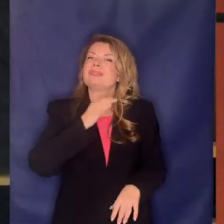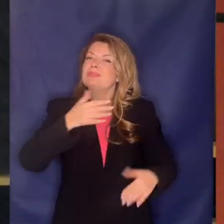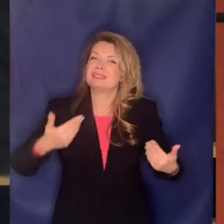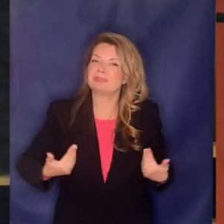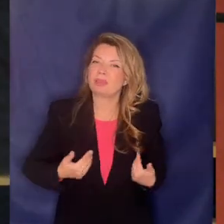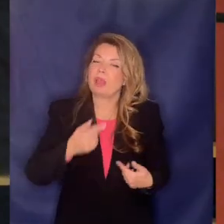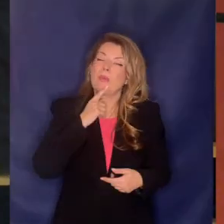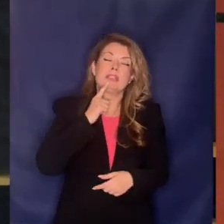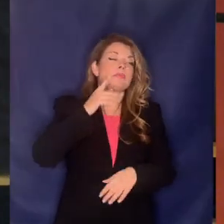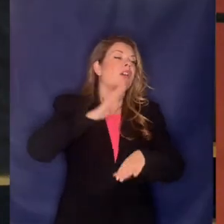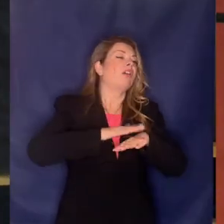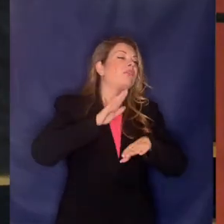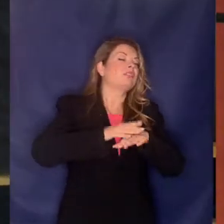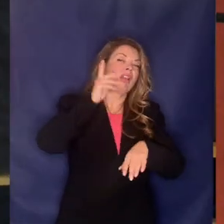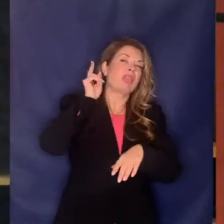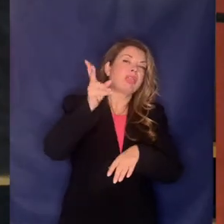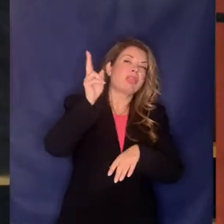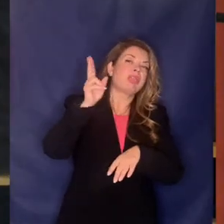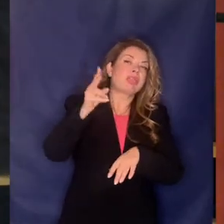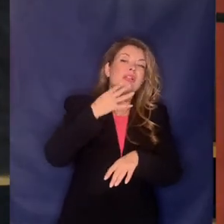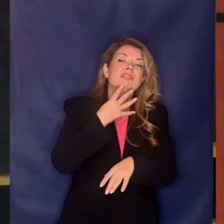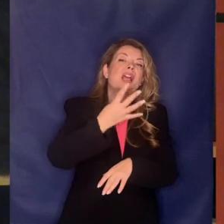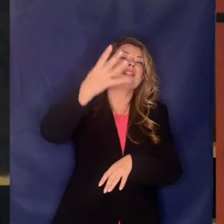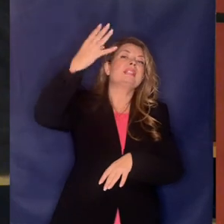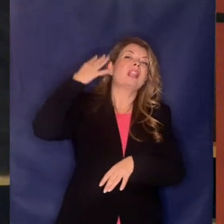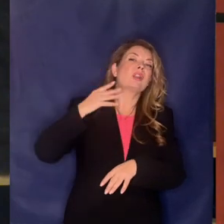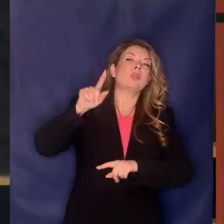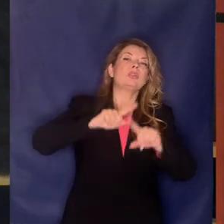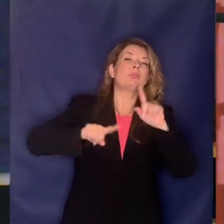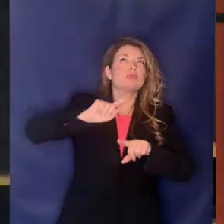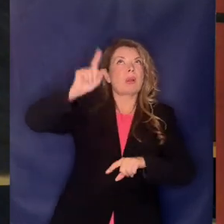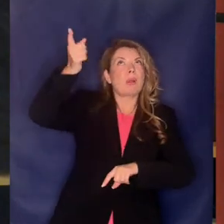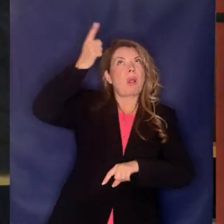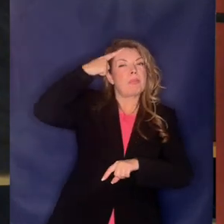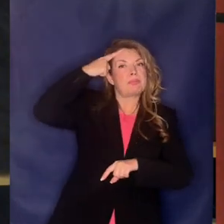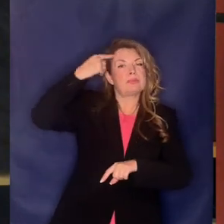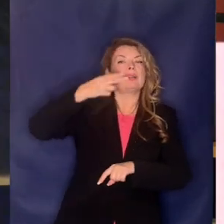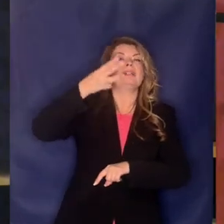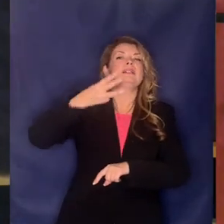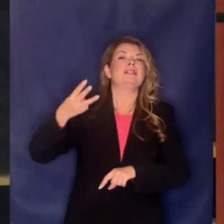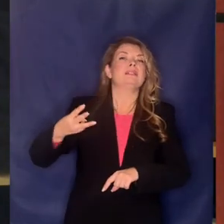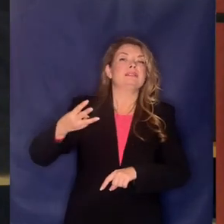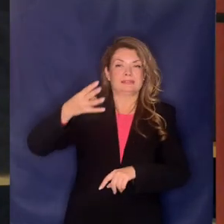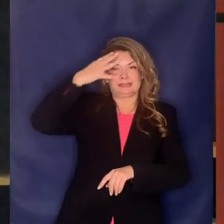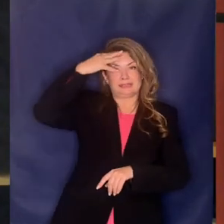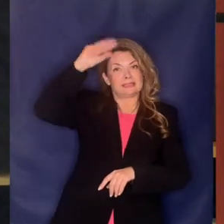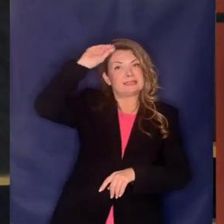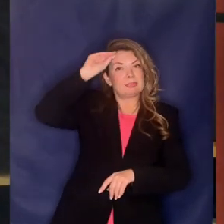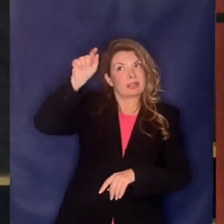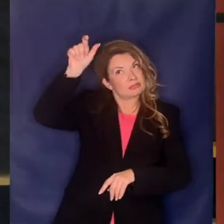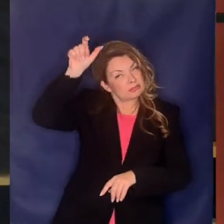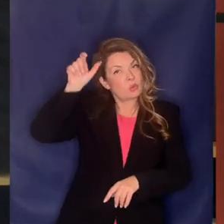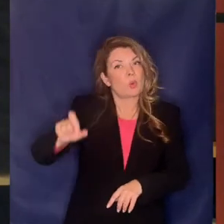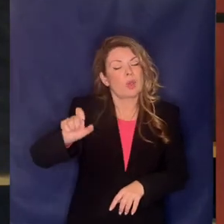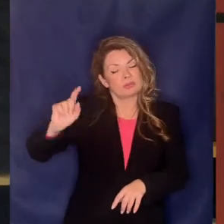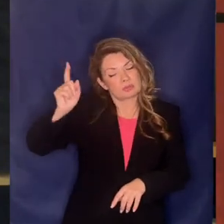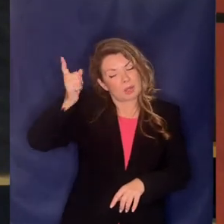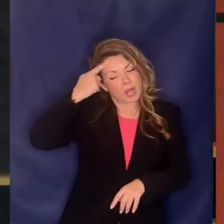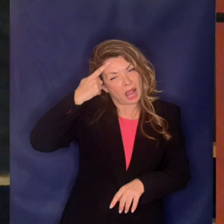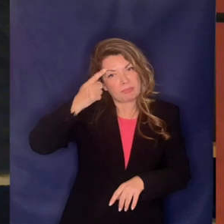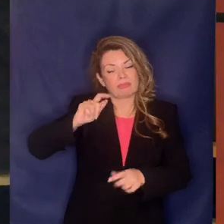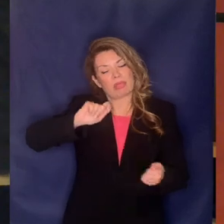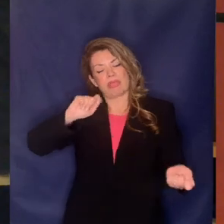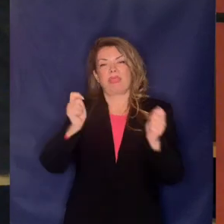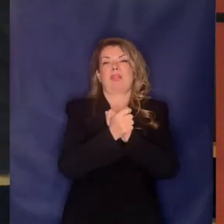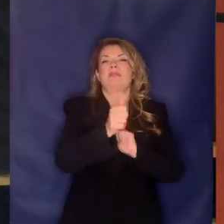κυβέρνηση του Τσίπρα πριν τέσσερα χρόνια που φταίει, που δρομοδολογεί ο ίδιος την